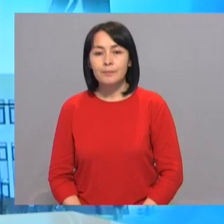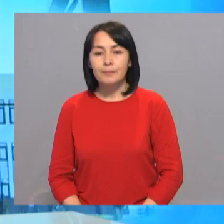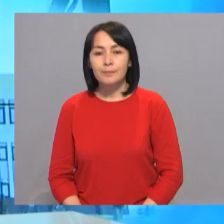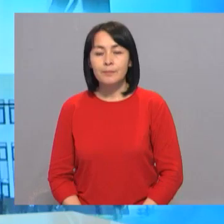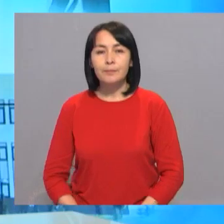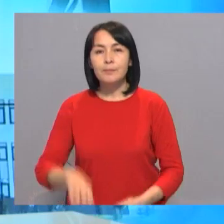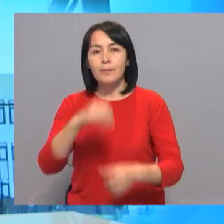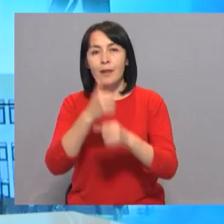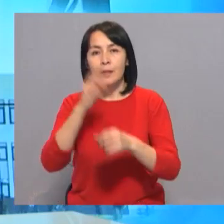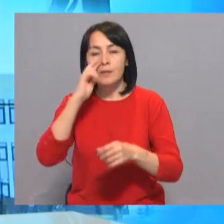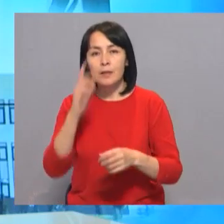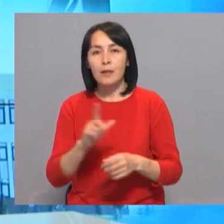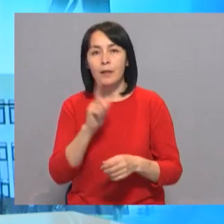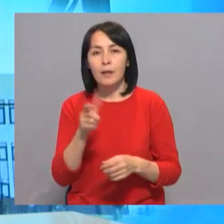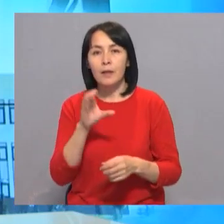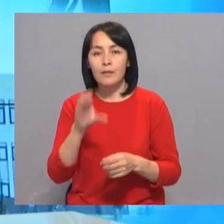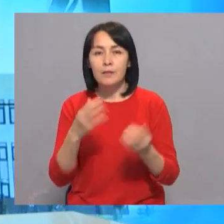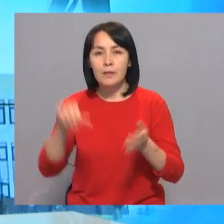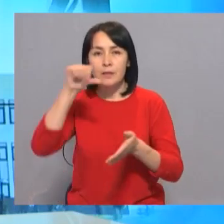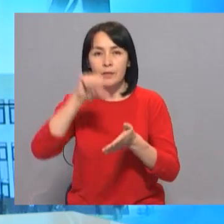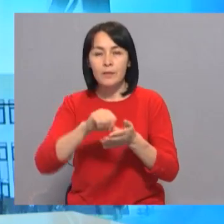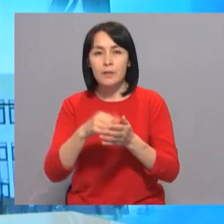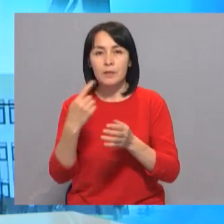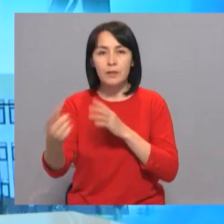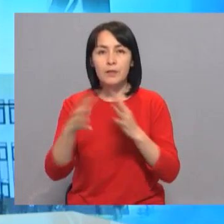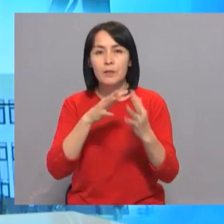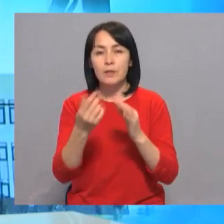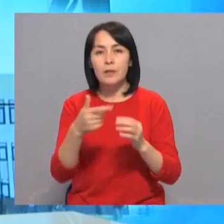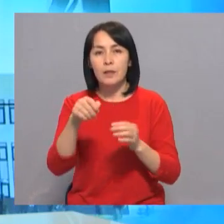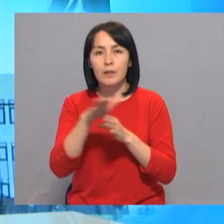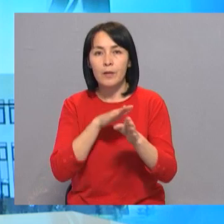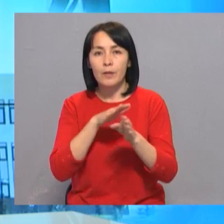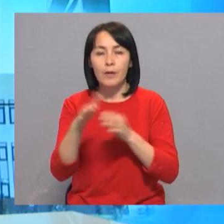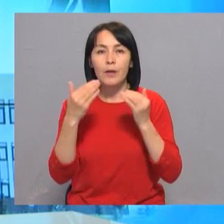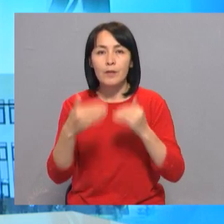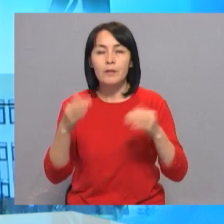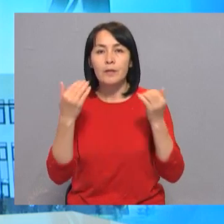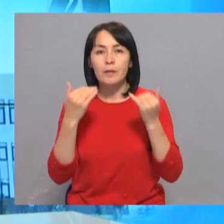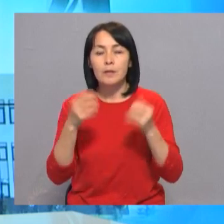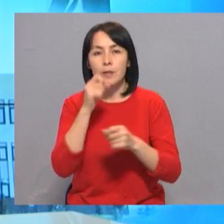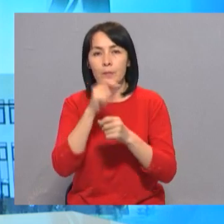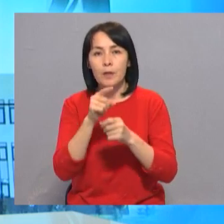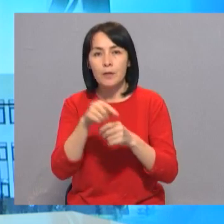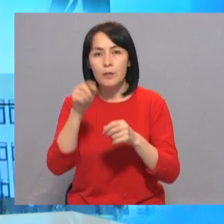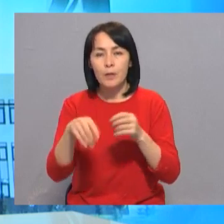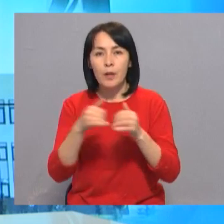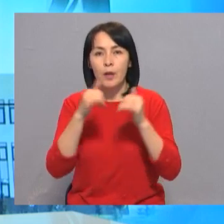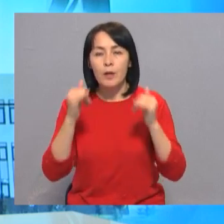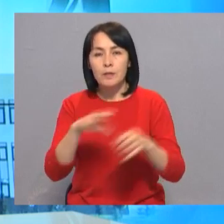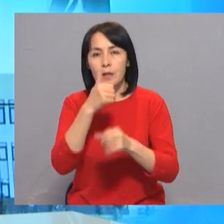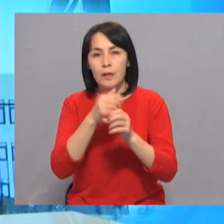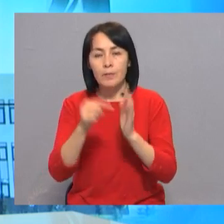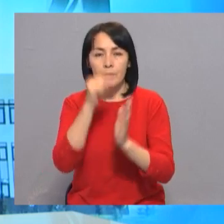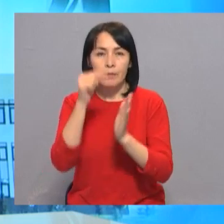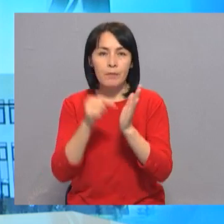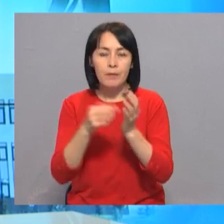Аким Шимкента Габицыздыкбеков посетил населенные пункты, где проинспектировал выполнение поручений по ряду актуальных